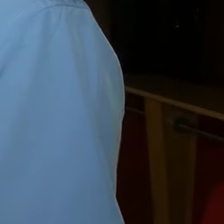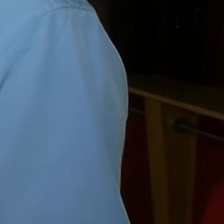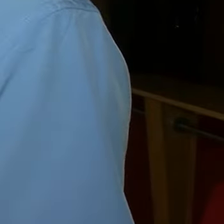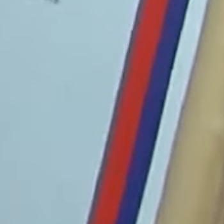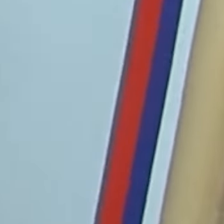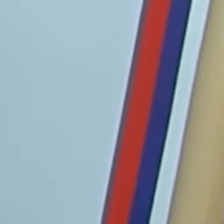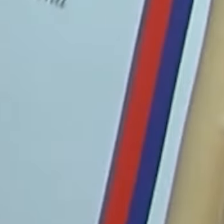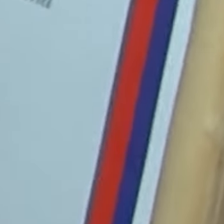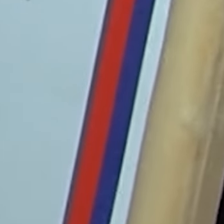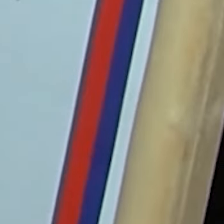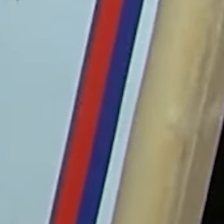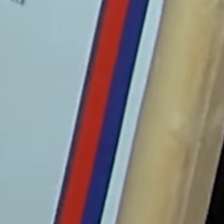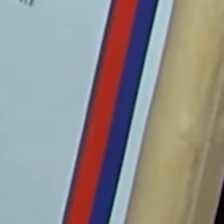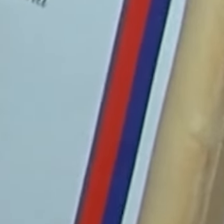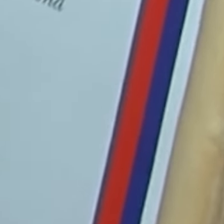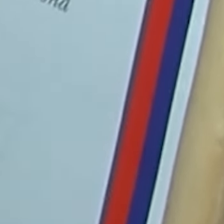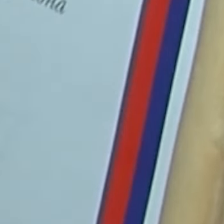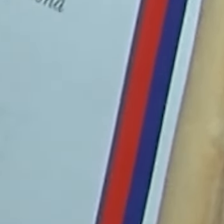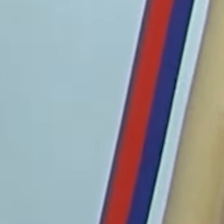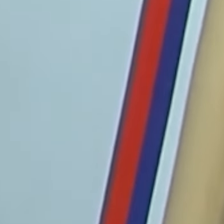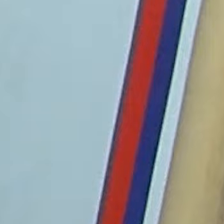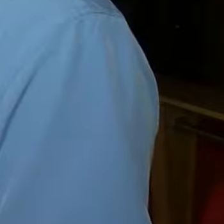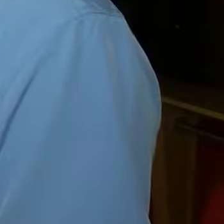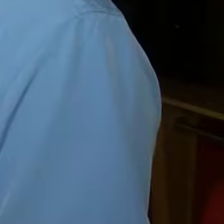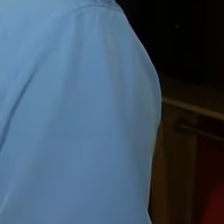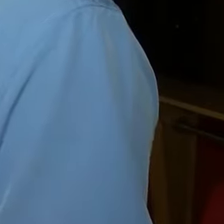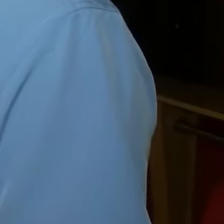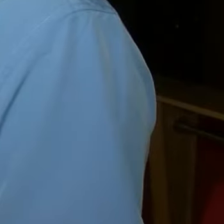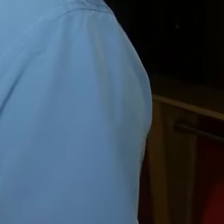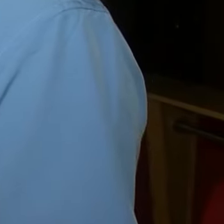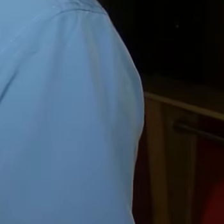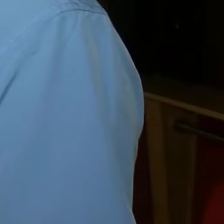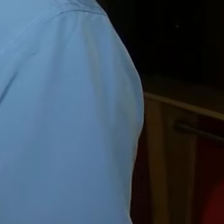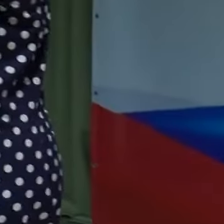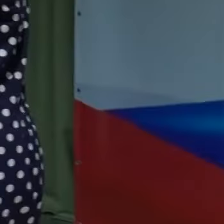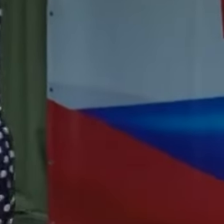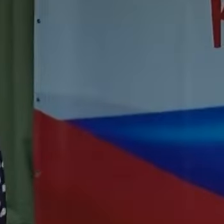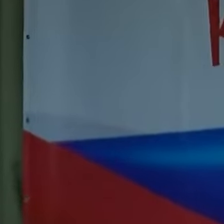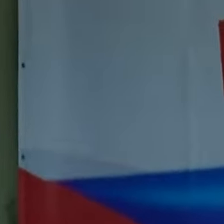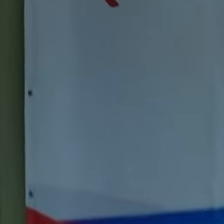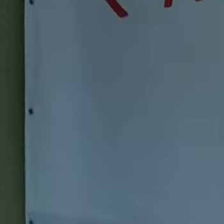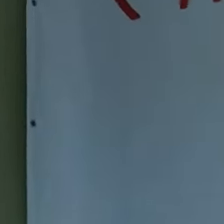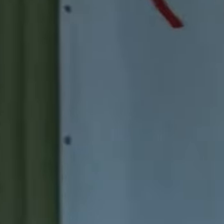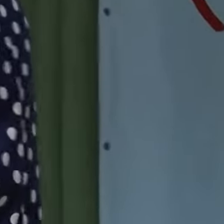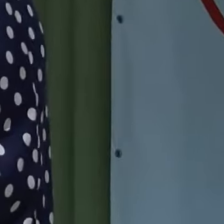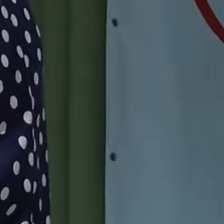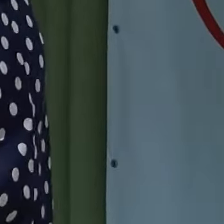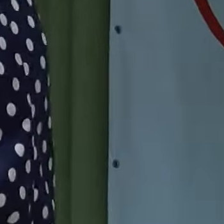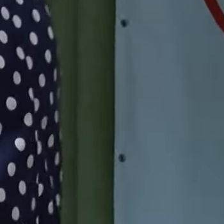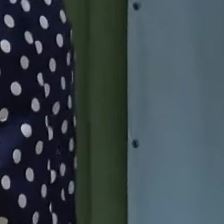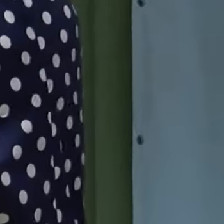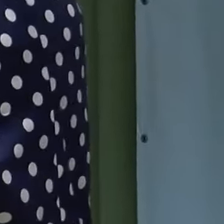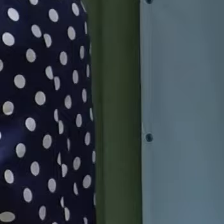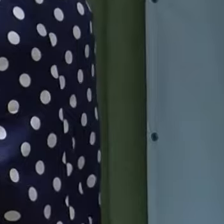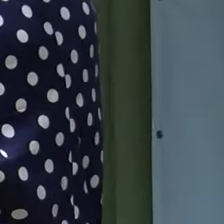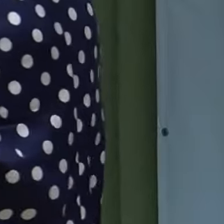живность была. Рад, доволен, конечно. Наверное, каждый бы рад был. Конечно, что завидят, замечают. А Светлана Киселева – руководитель.